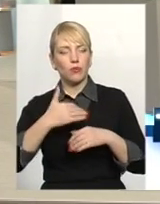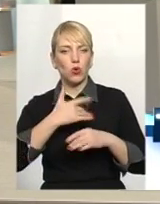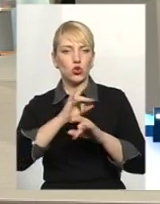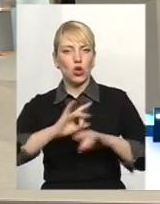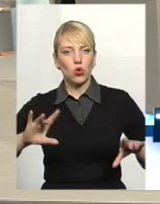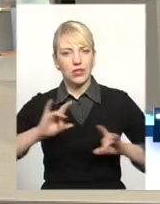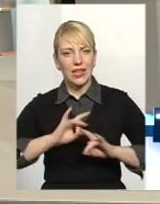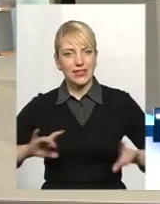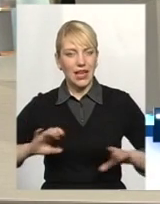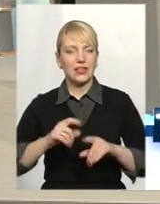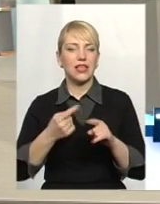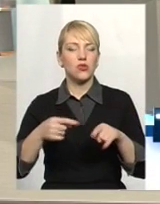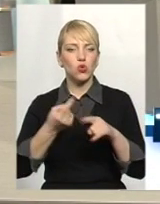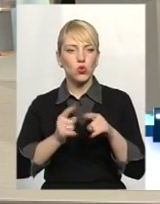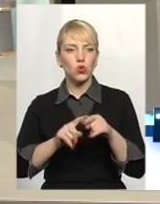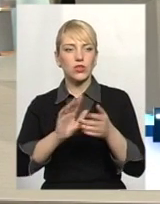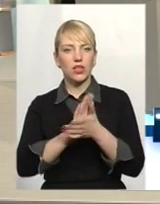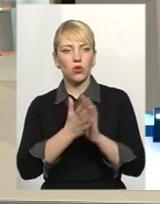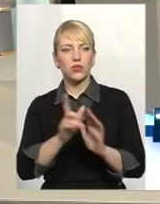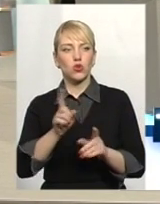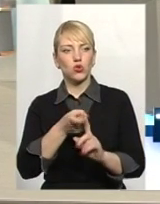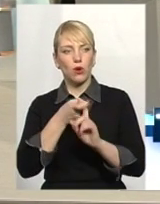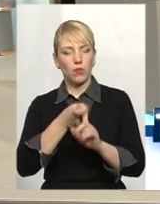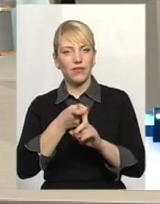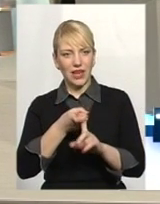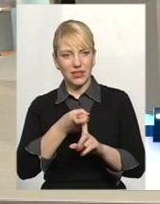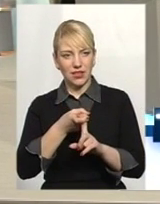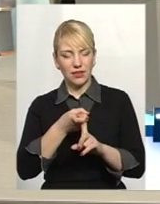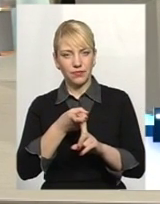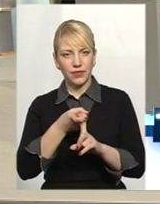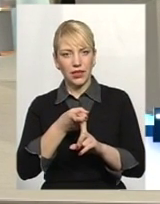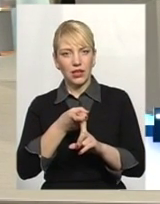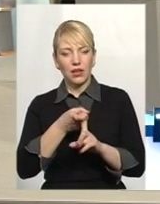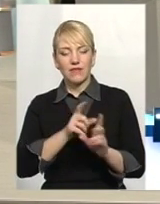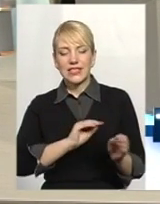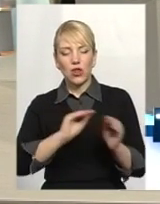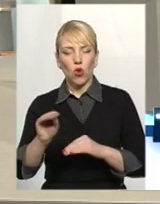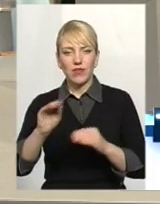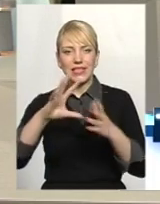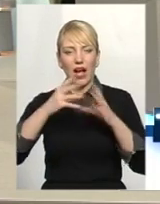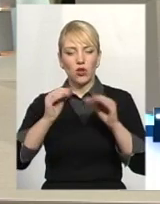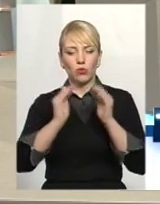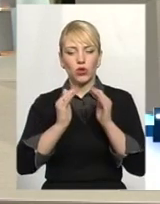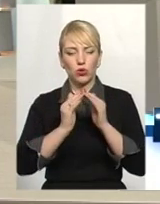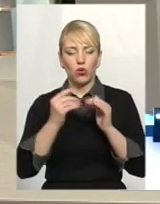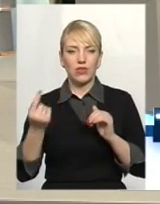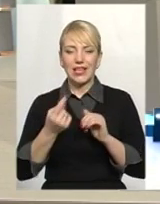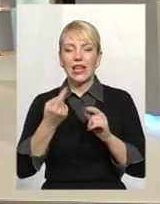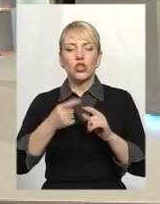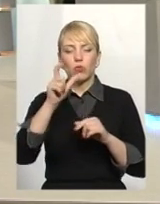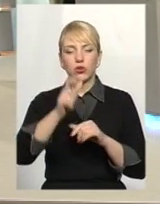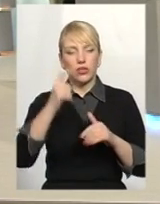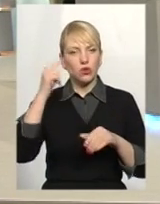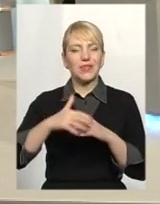дану ситуацію, що пов'язана з нолью загальнобудинкових лічильників, щоб людина зрозуміла споживати, що це не так все страшно,